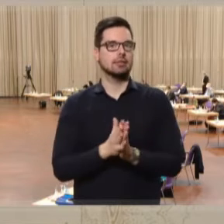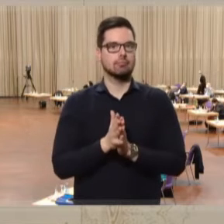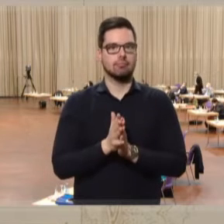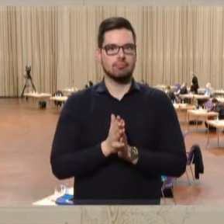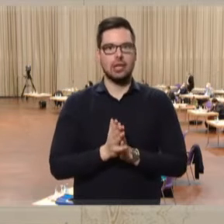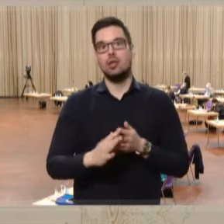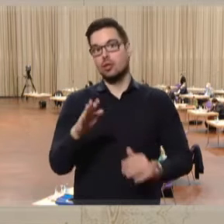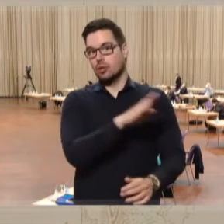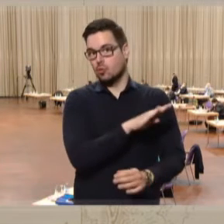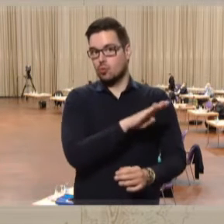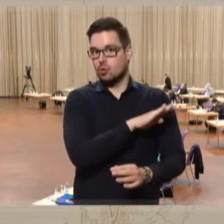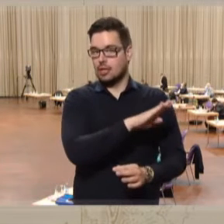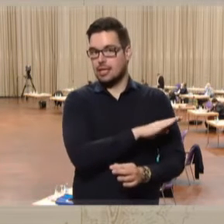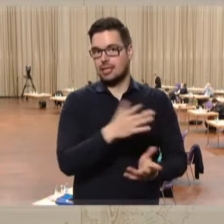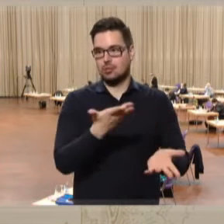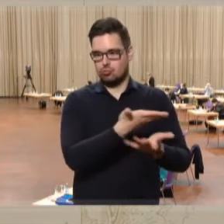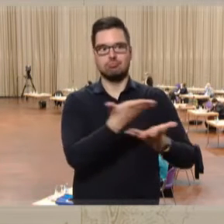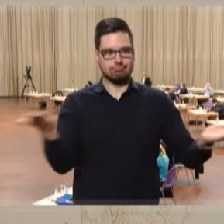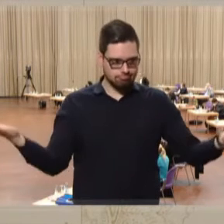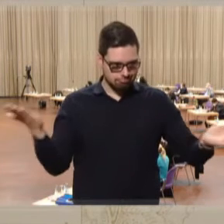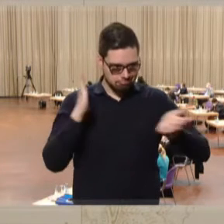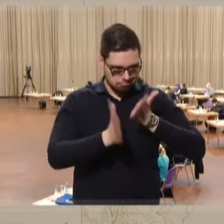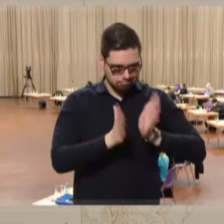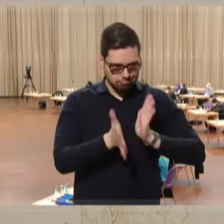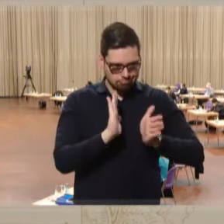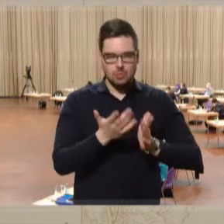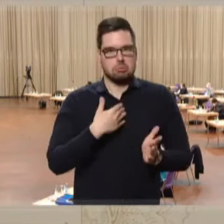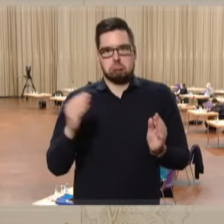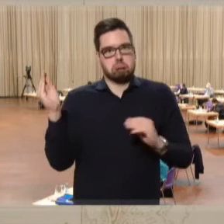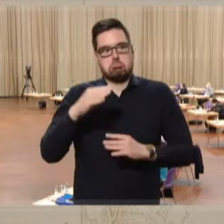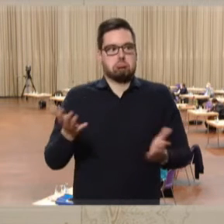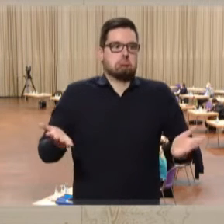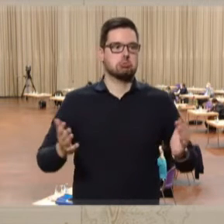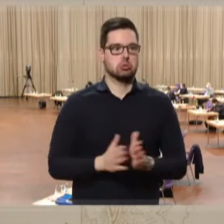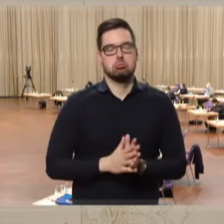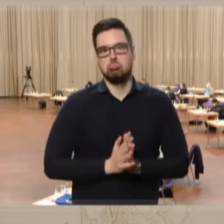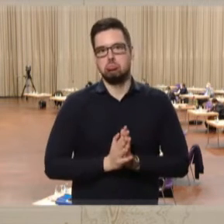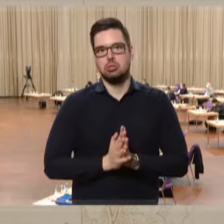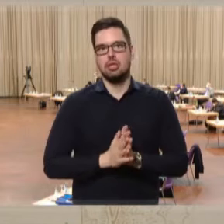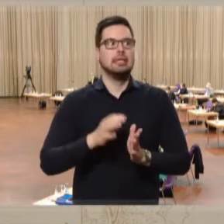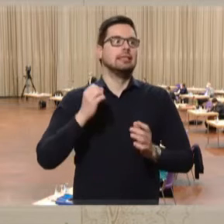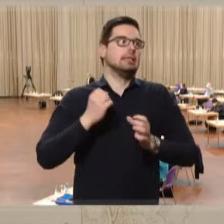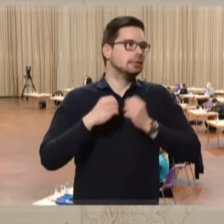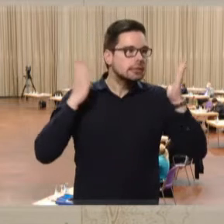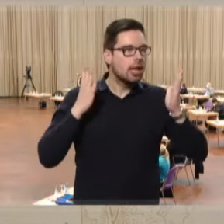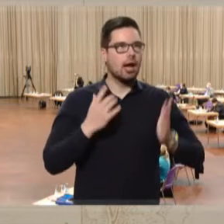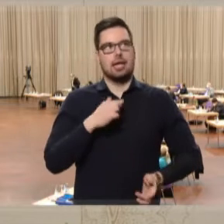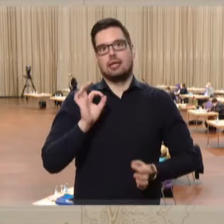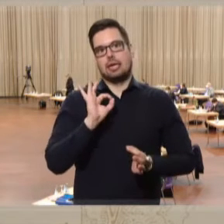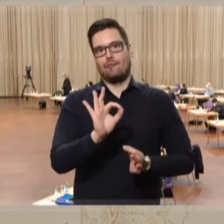Kolleginnen haben ja ihre Argumente nochmal vorgetragen, dem habe ich nichts anzufügen. Wir werden selbstverständlich diesem